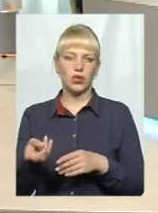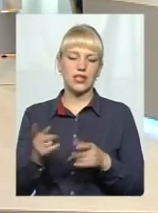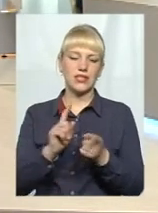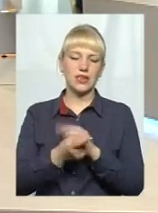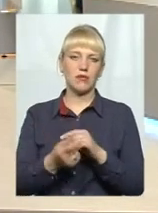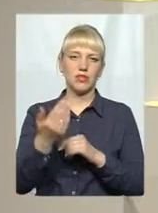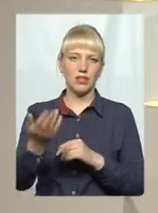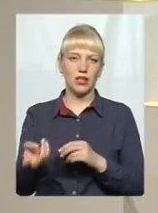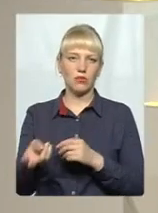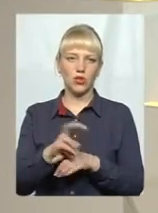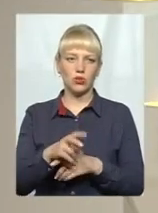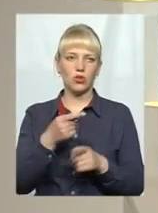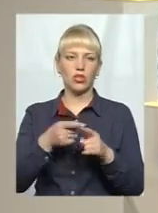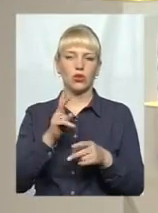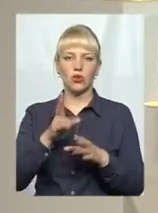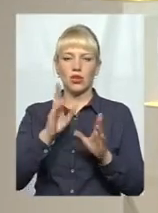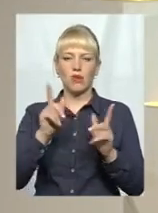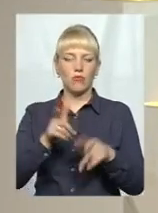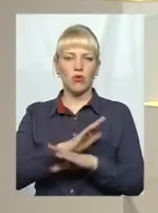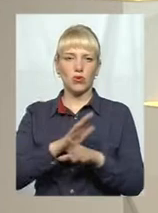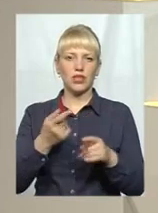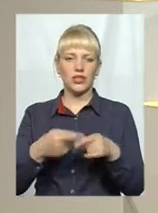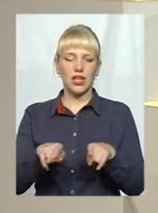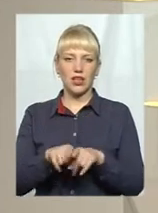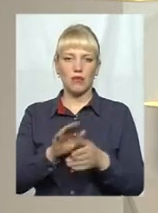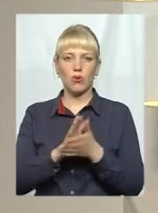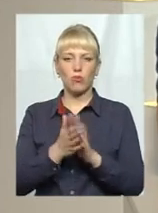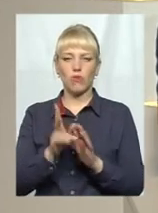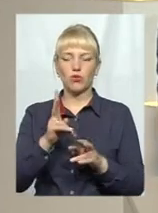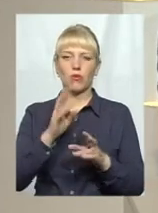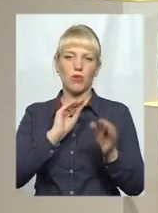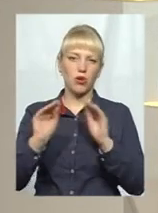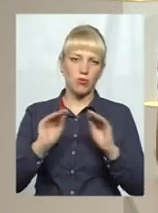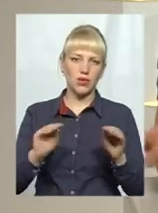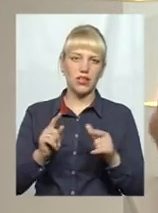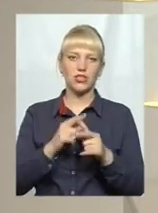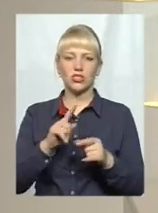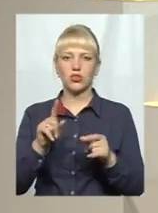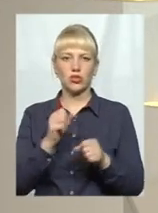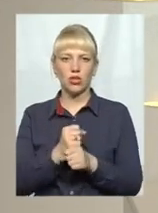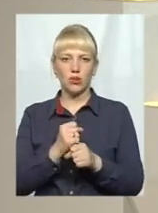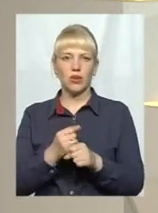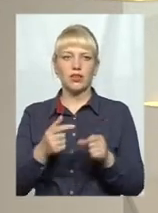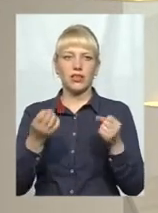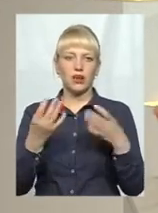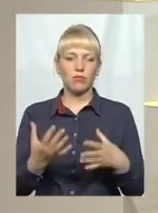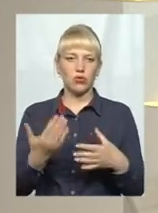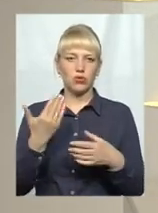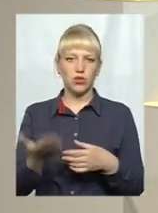ті не погодяться з цими умовами переобладнати, ще щось зробити, їх просто інші...